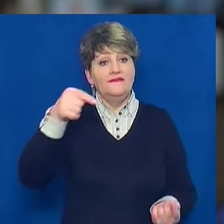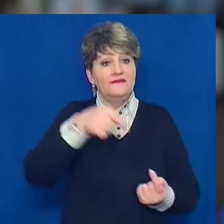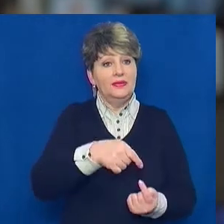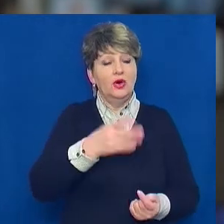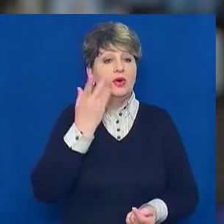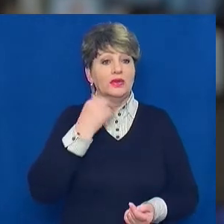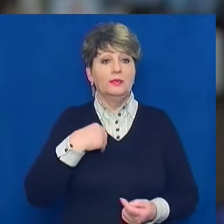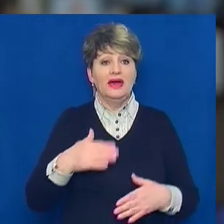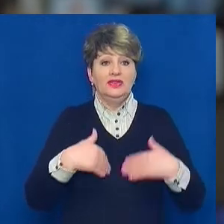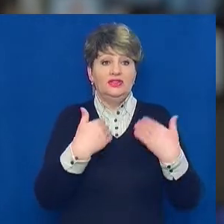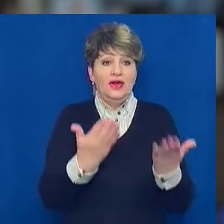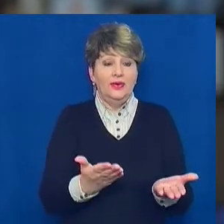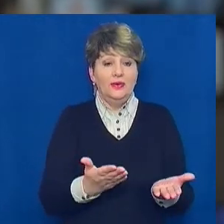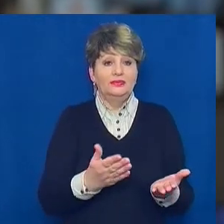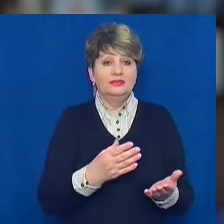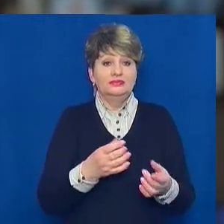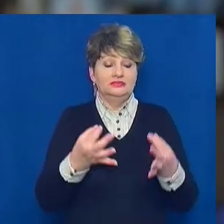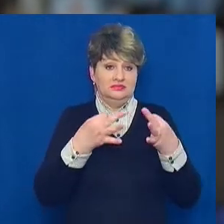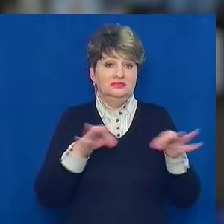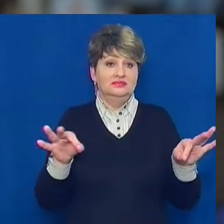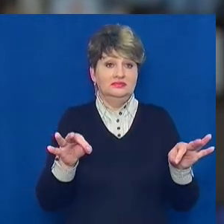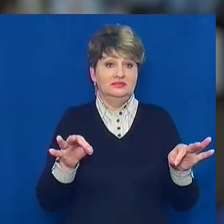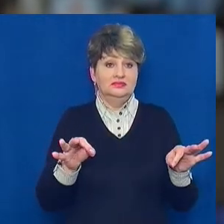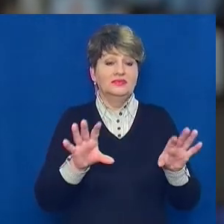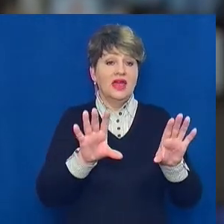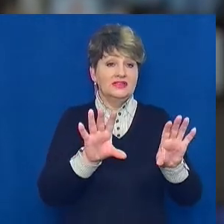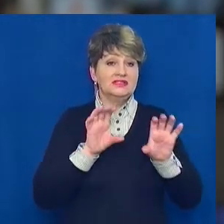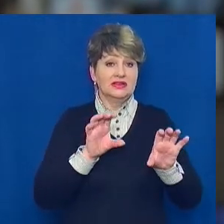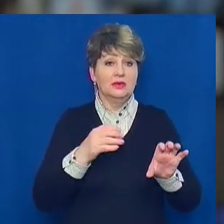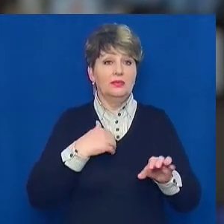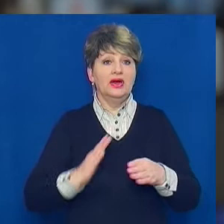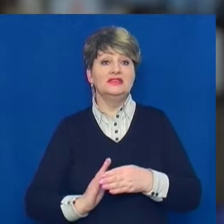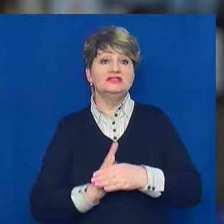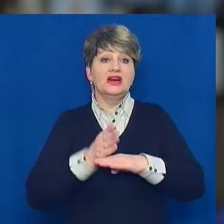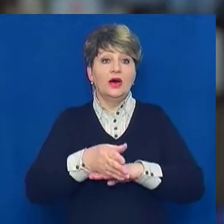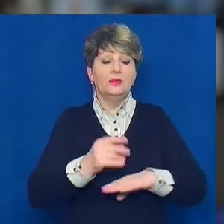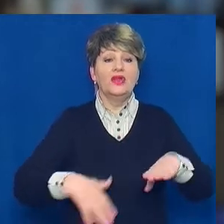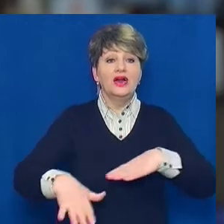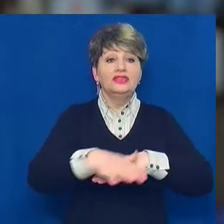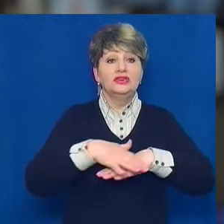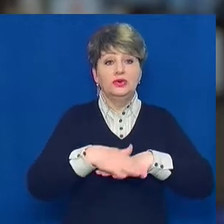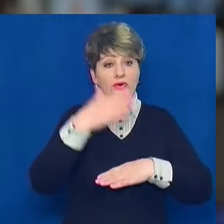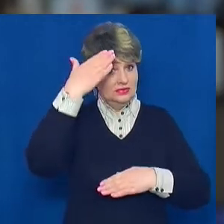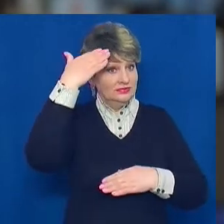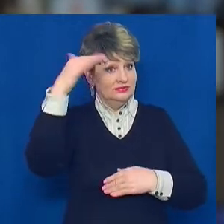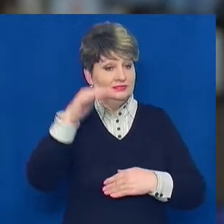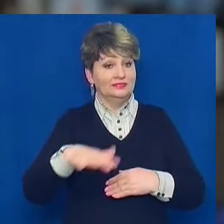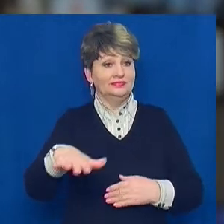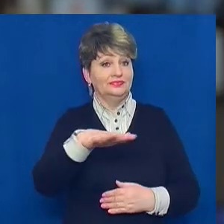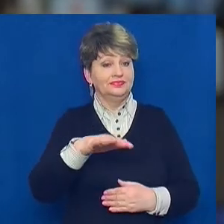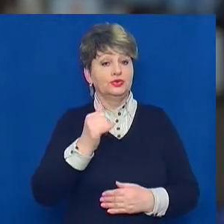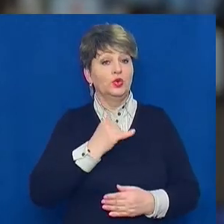незакодований сигнал, ми заходимо на територію інших держав. У нас, як